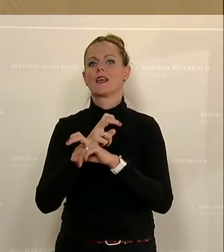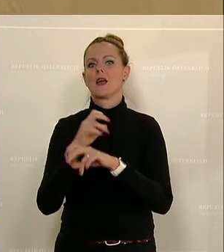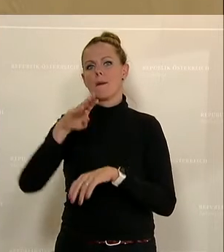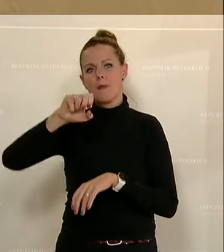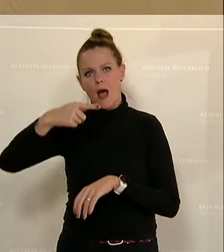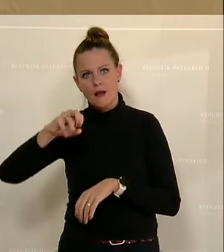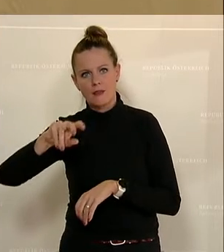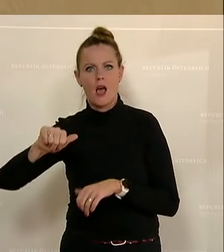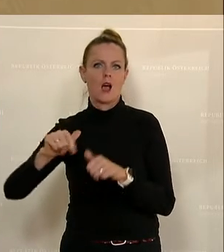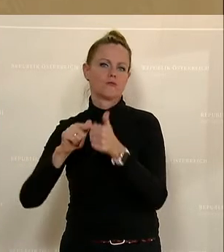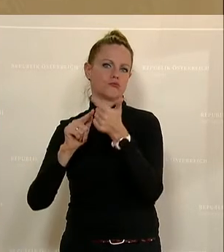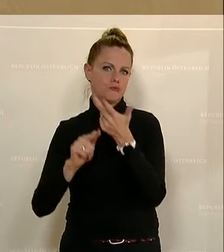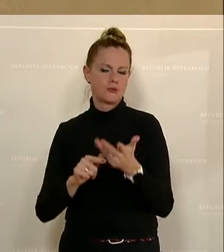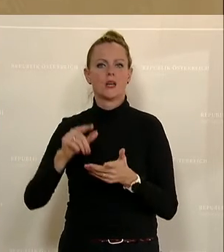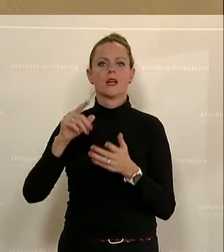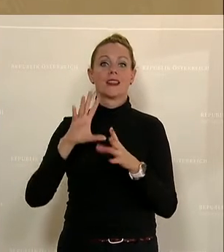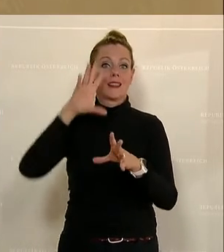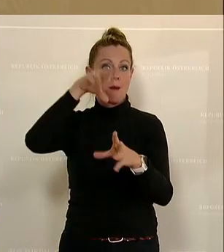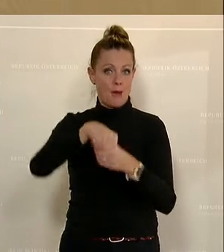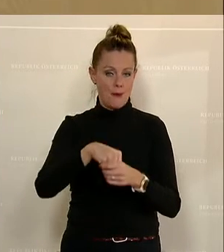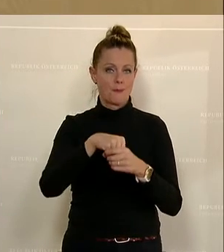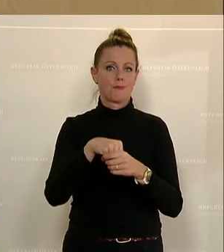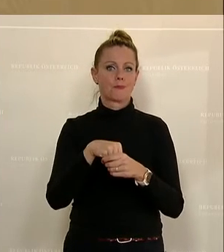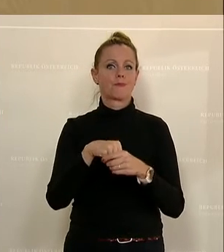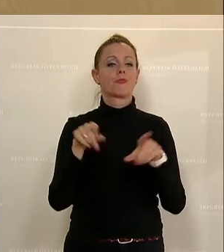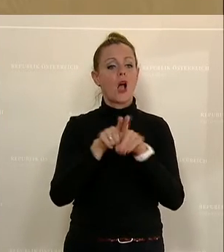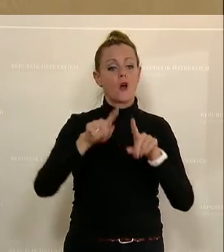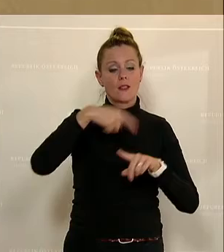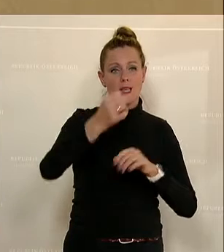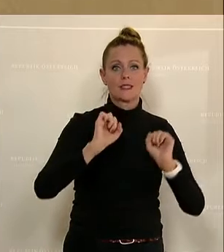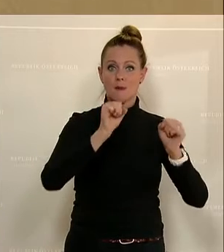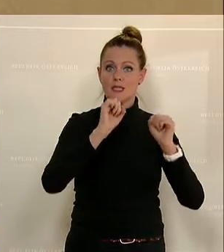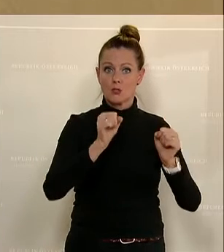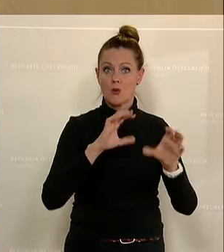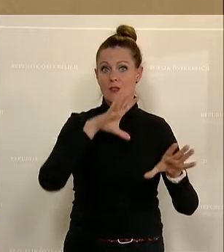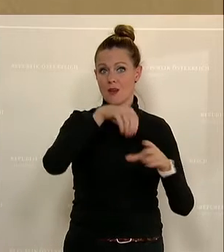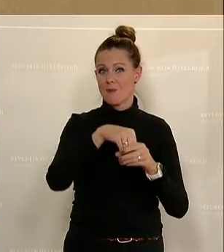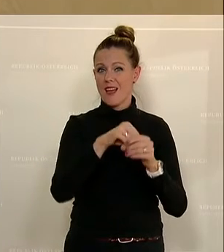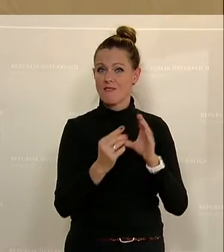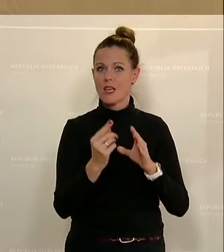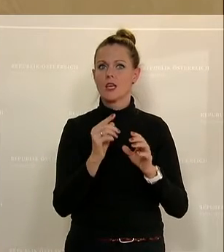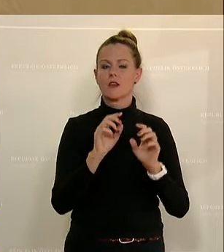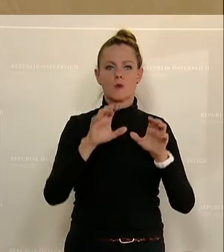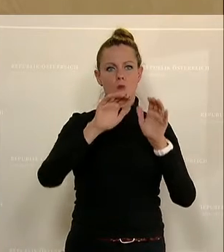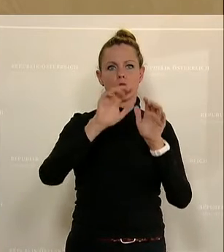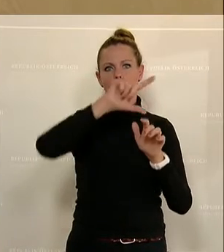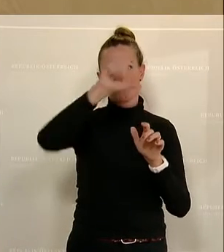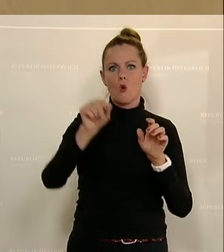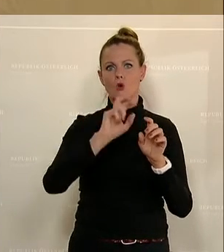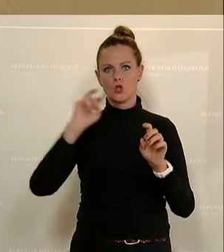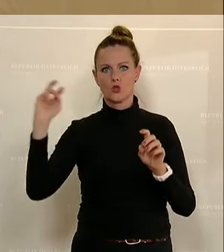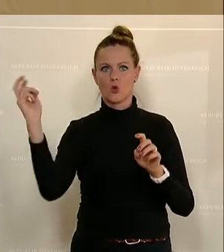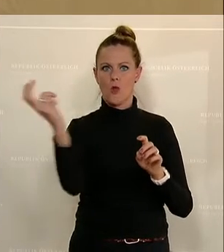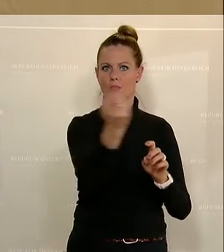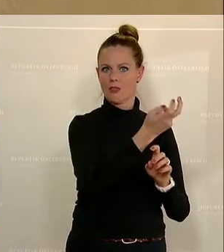mit dabei. Und andere Unternehmen sind bei der nächsten Mission dabei, die eine sogenannte Sonde rund um den Mond zur Verfügung stellen